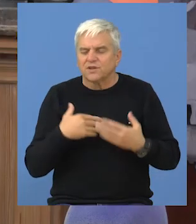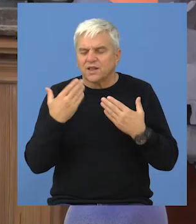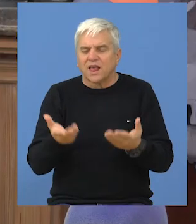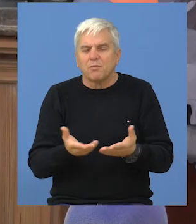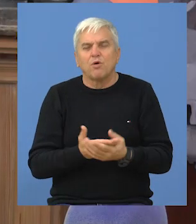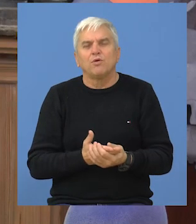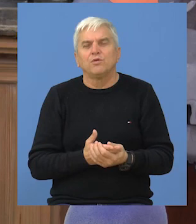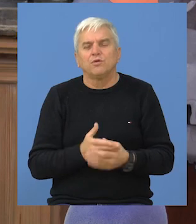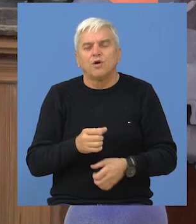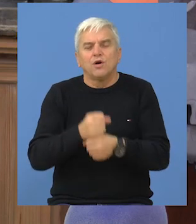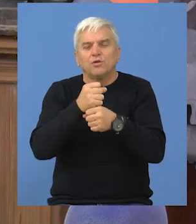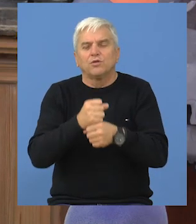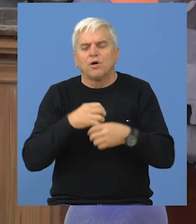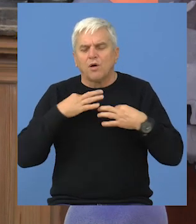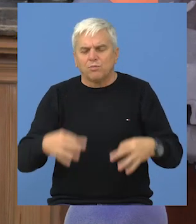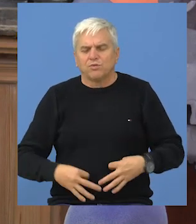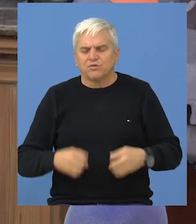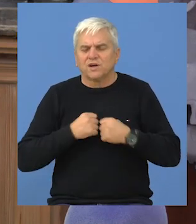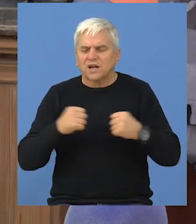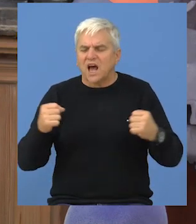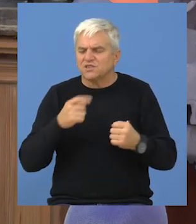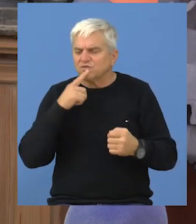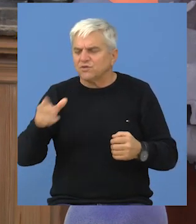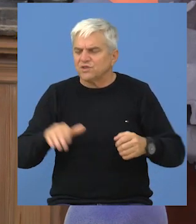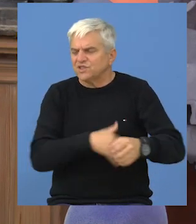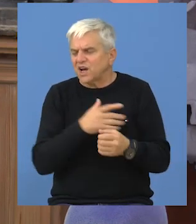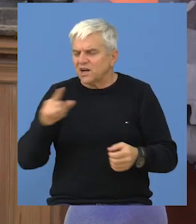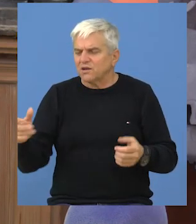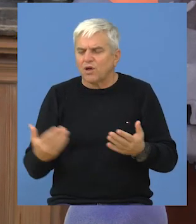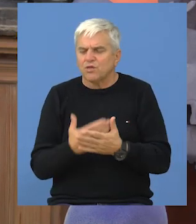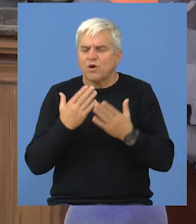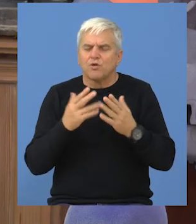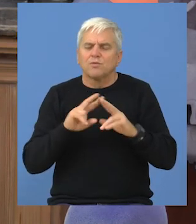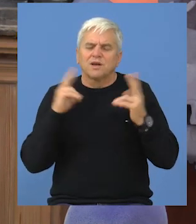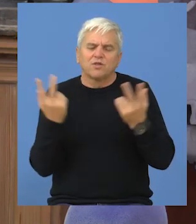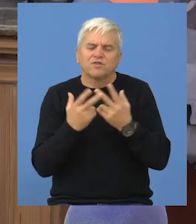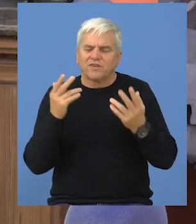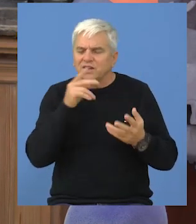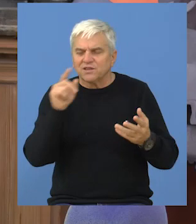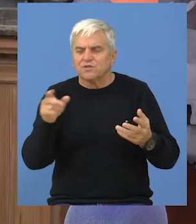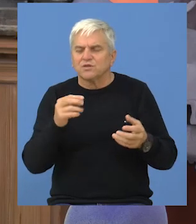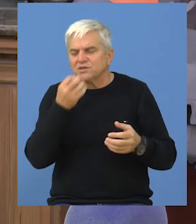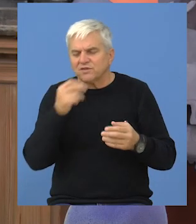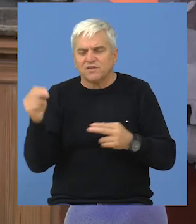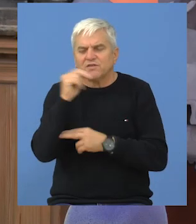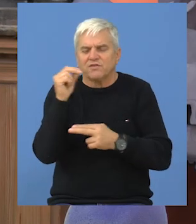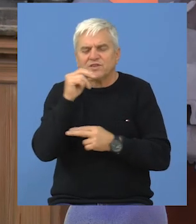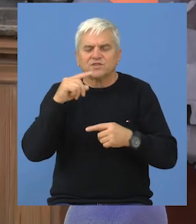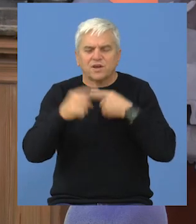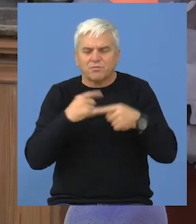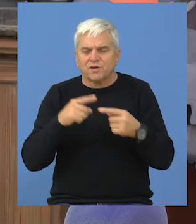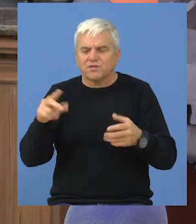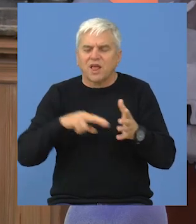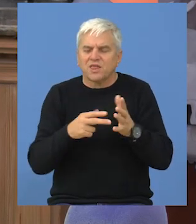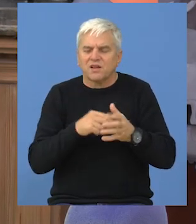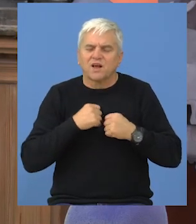pružimo podršku u profesionalnom razvoju učenika u savremenu svetu koji se sve više i više menja